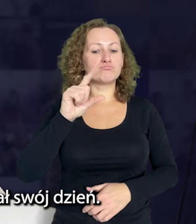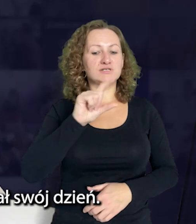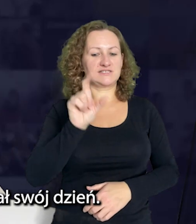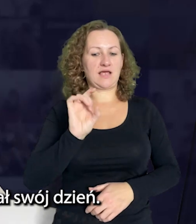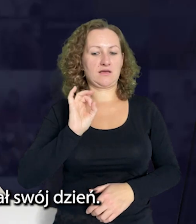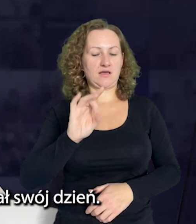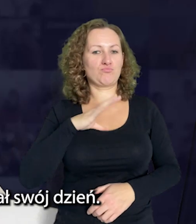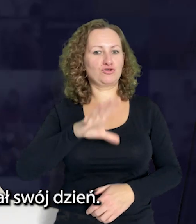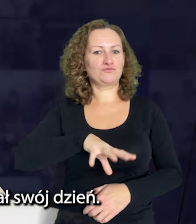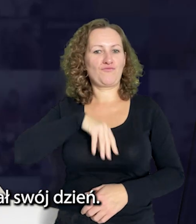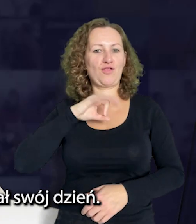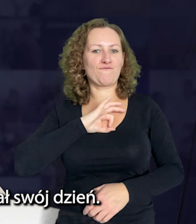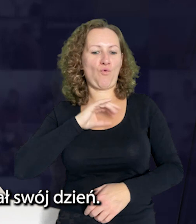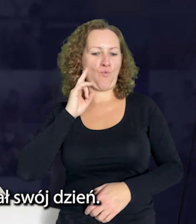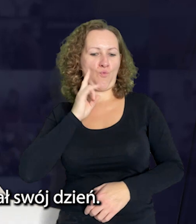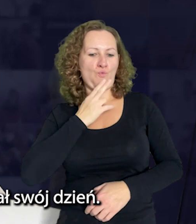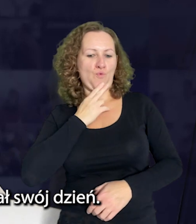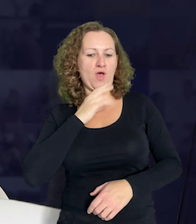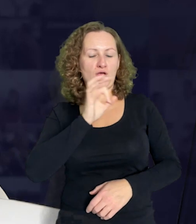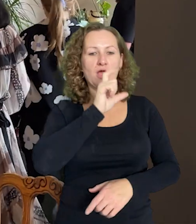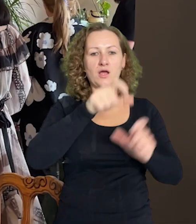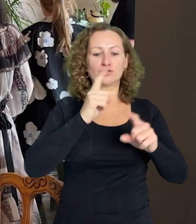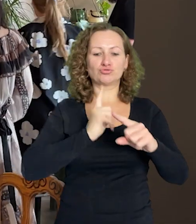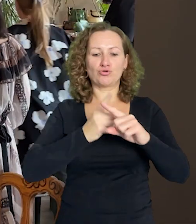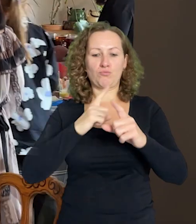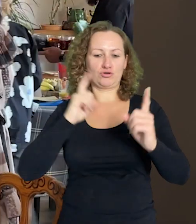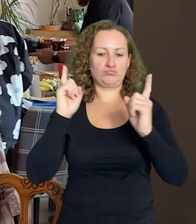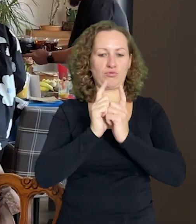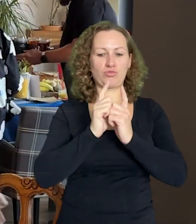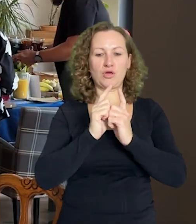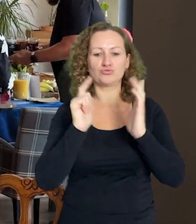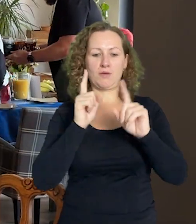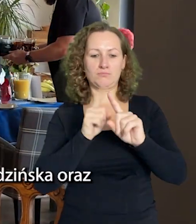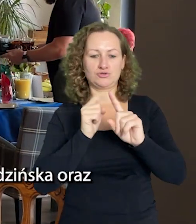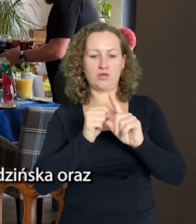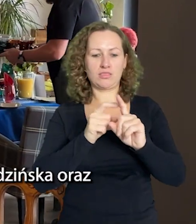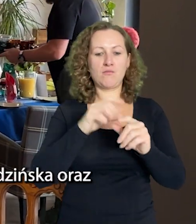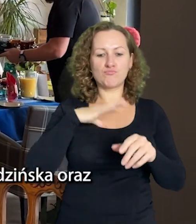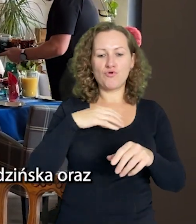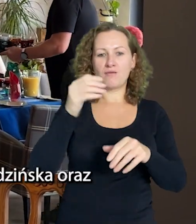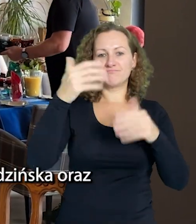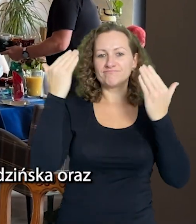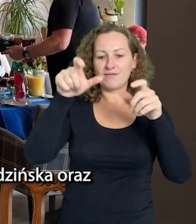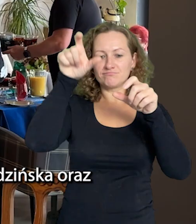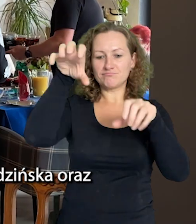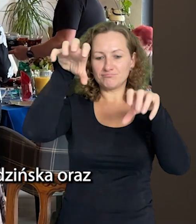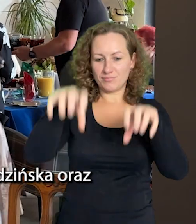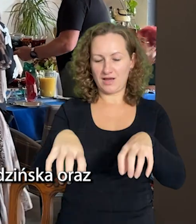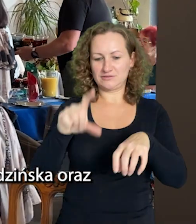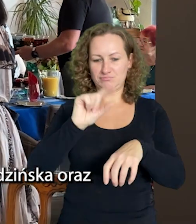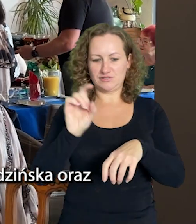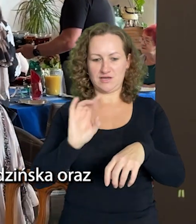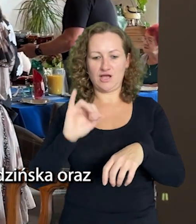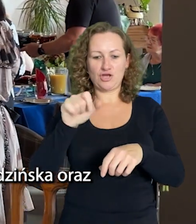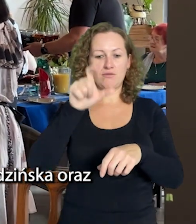Starogardzki Oddział Polskiego Związku Głuchych świętował swój dzień. Jego członkowie spotkali się 7 października. Zabranych gości przywitały prezes koła